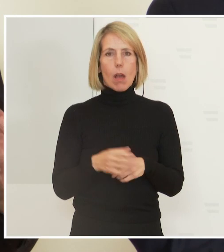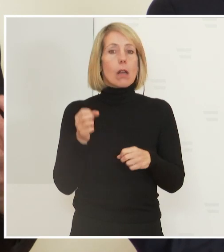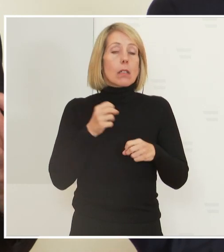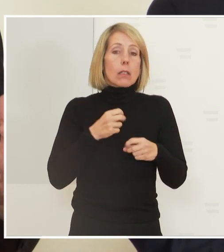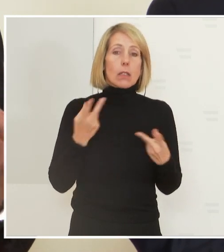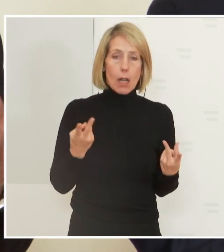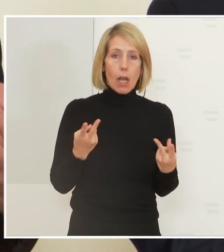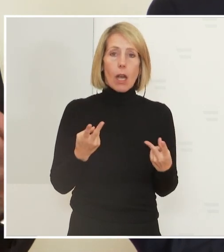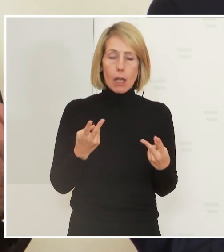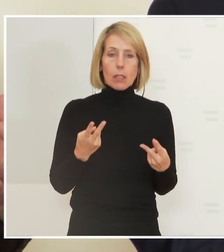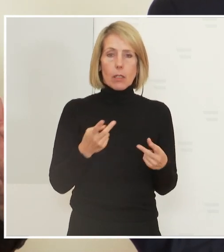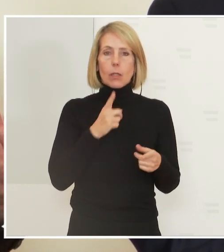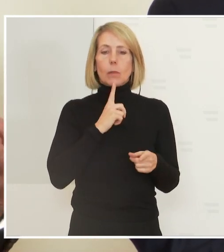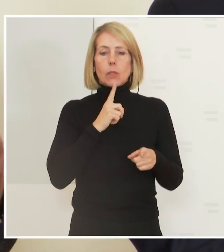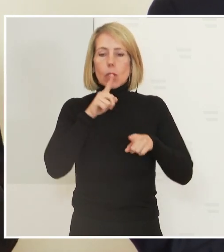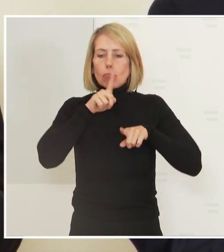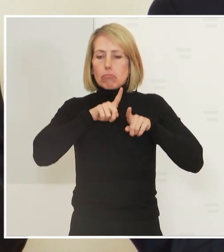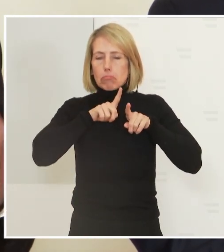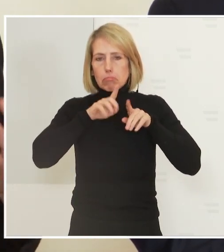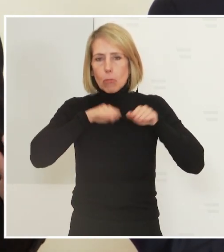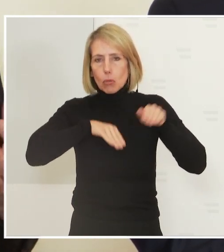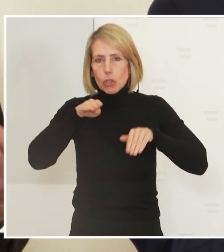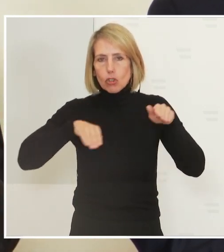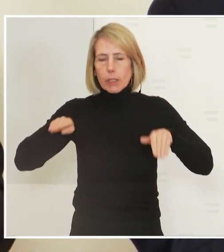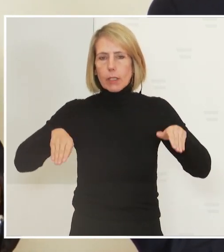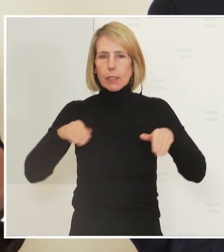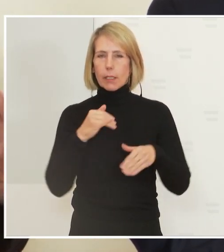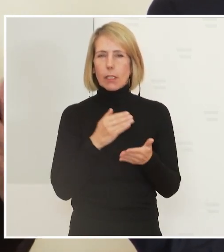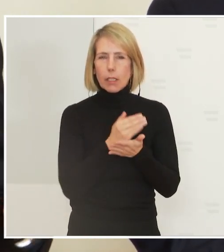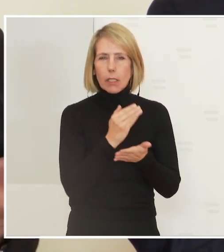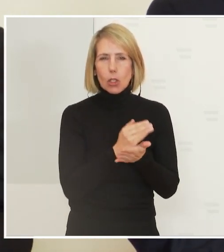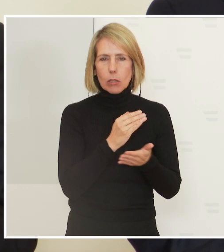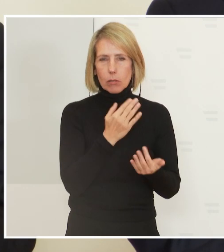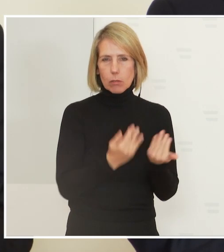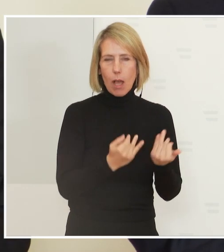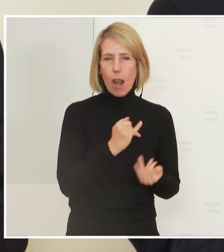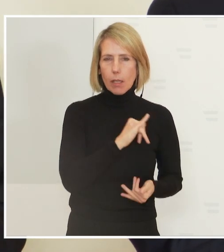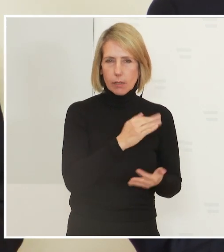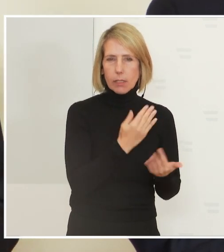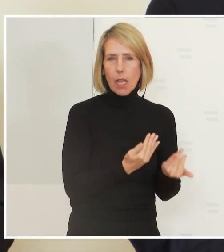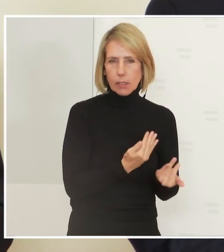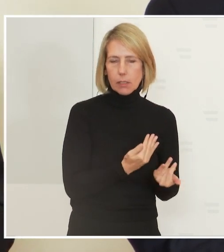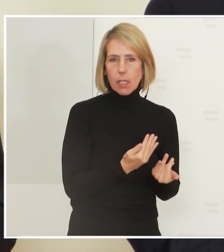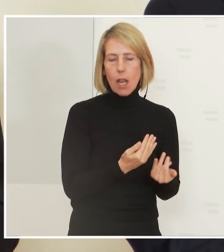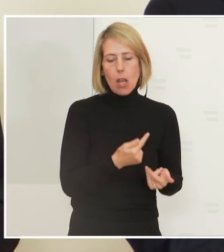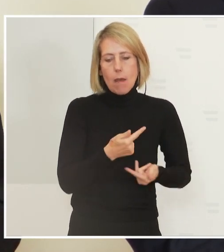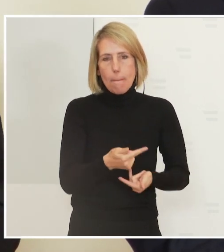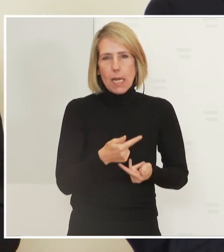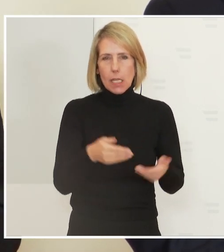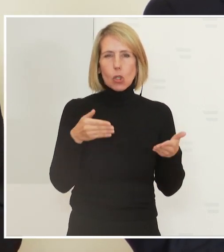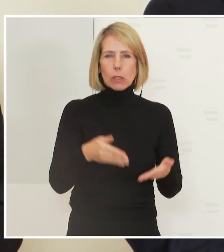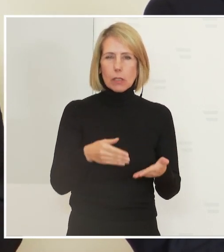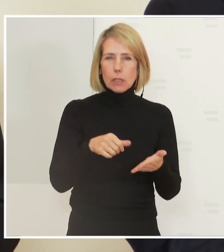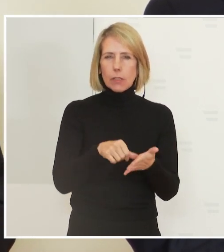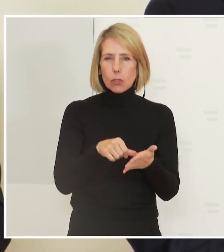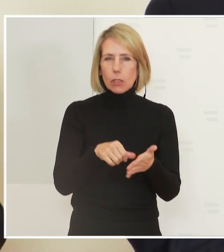immer wieder etwas unterschiedlich, was die Inzidenzzahl betrifft, was die Belegung der Intensivstationen betrifft und aus